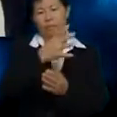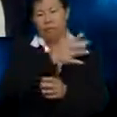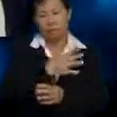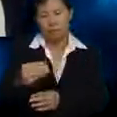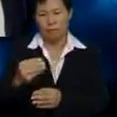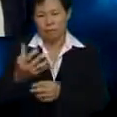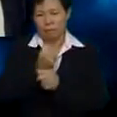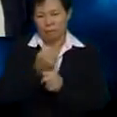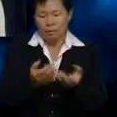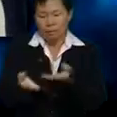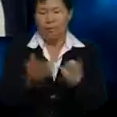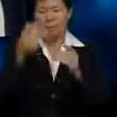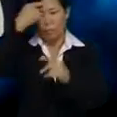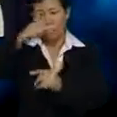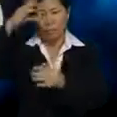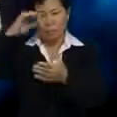untuk suami